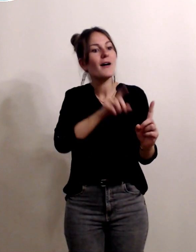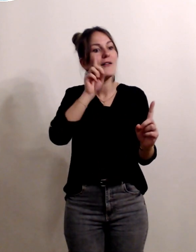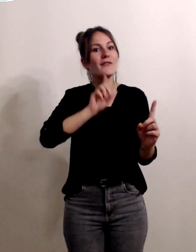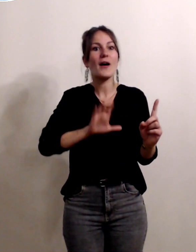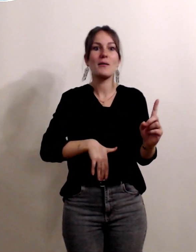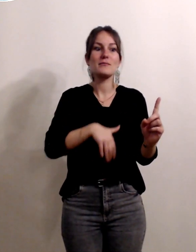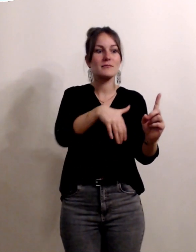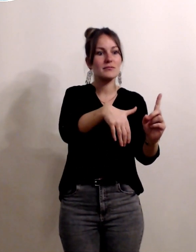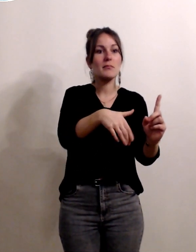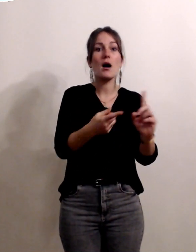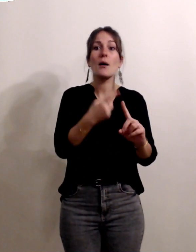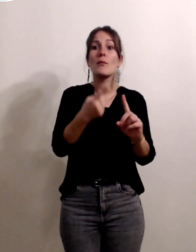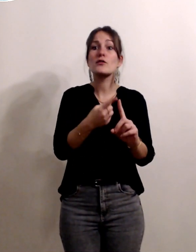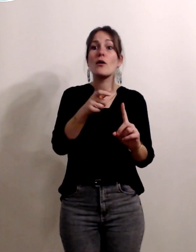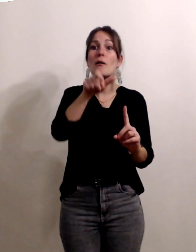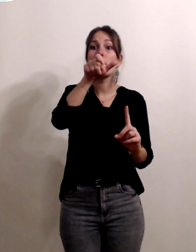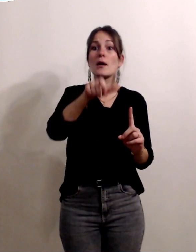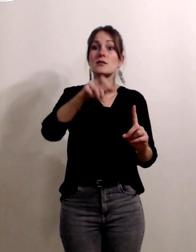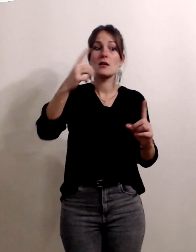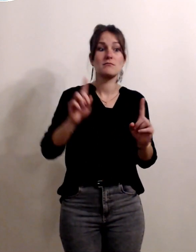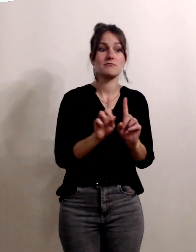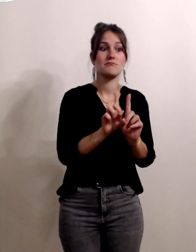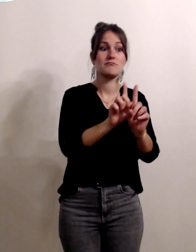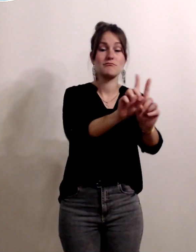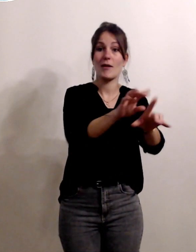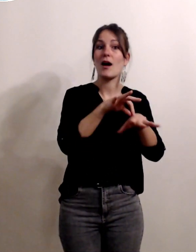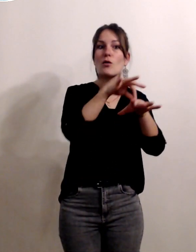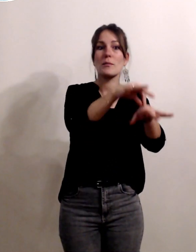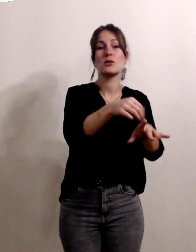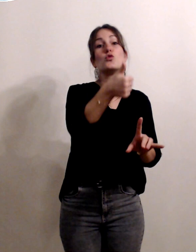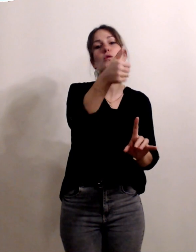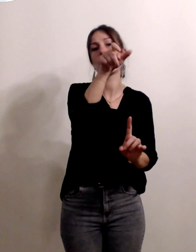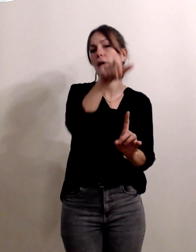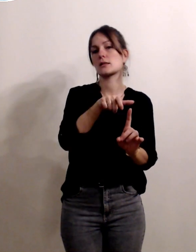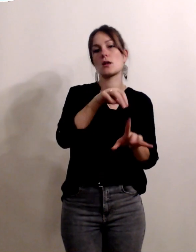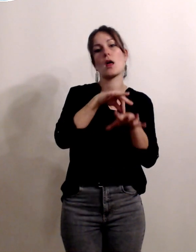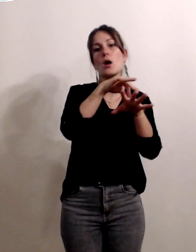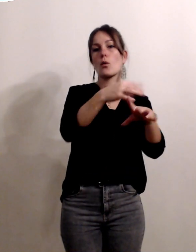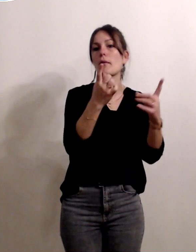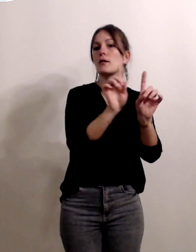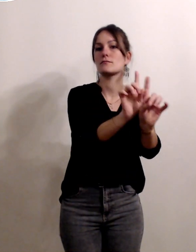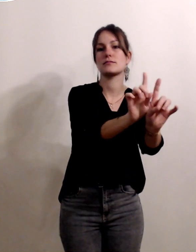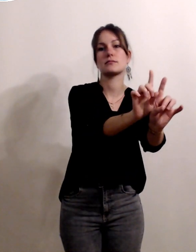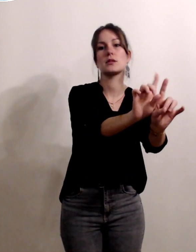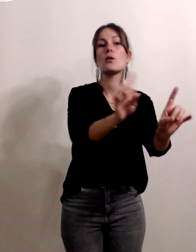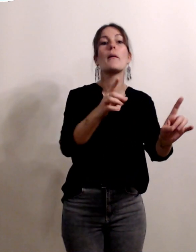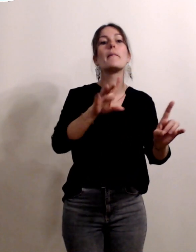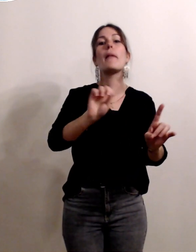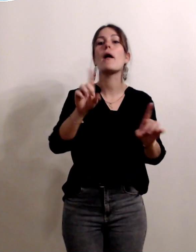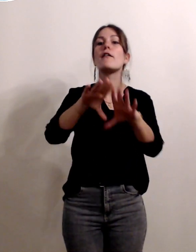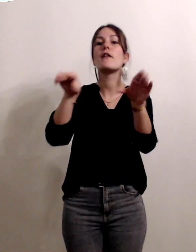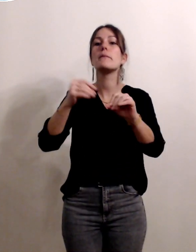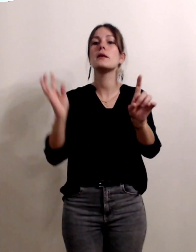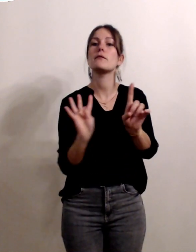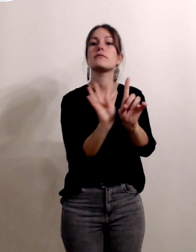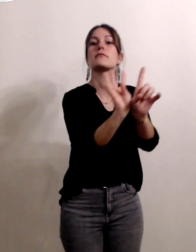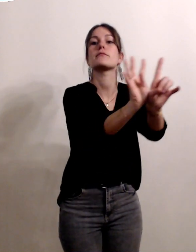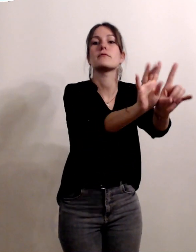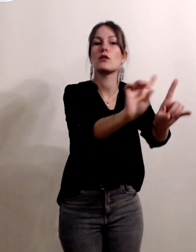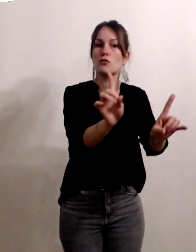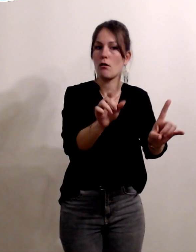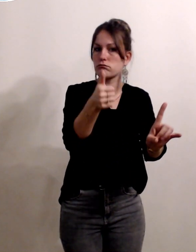accompagnée de la personne de son choix mais c'est une et une seule pour que voilà chacun ait bien son rôle et sa place